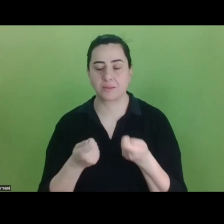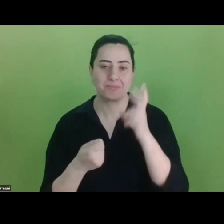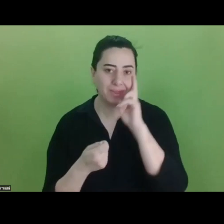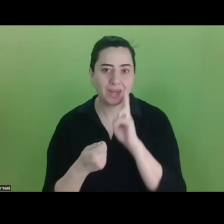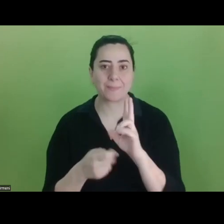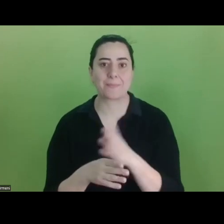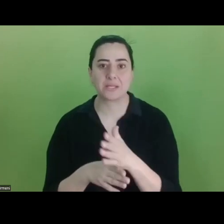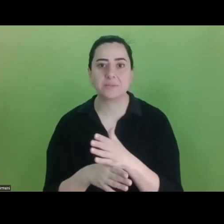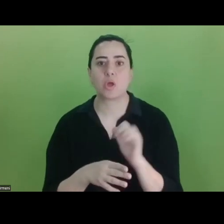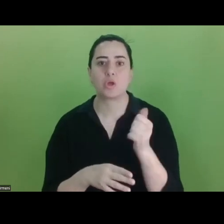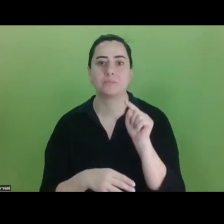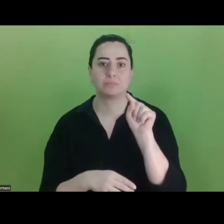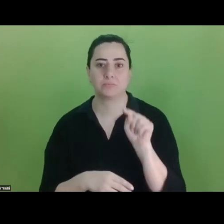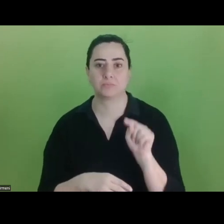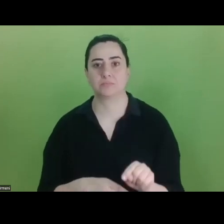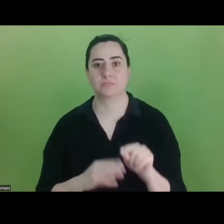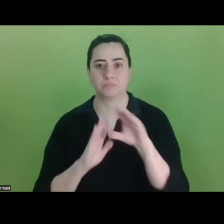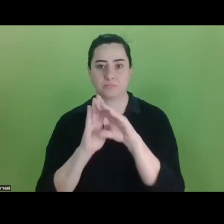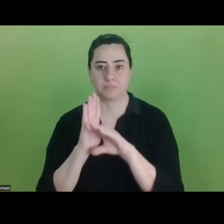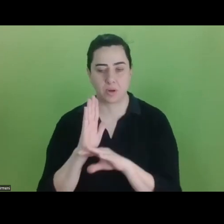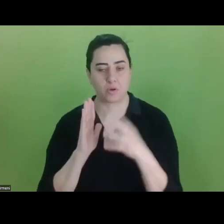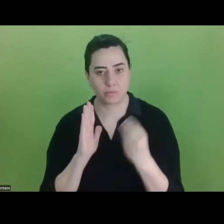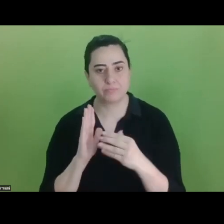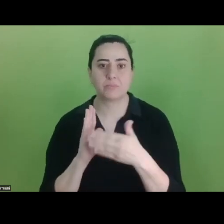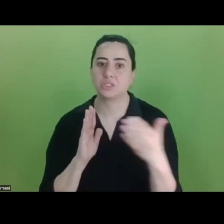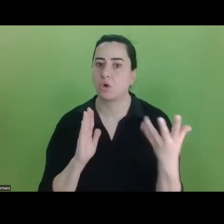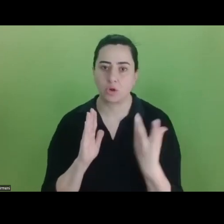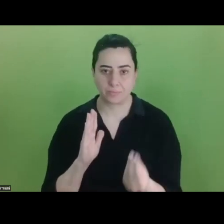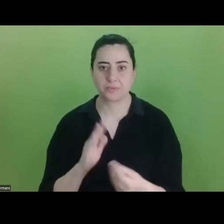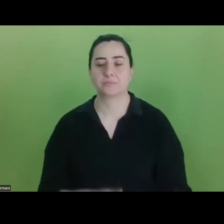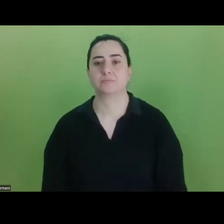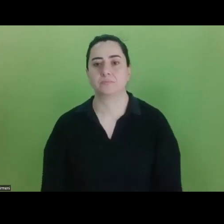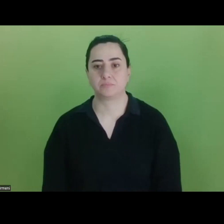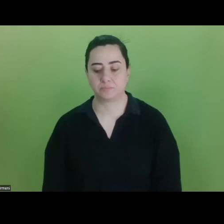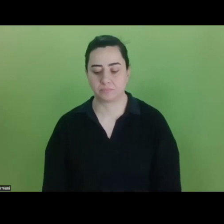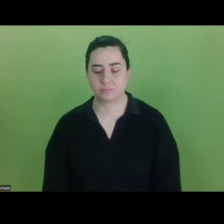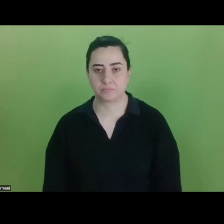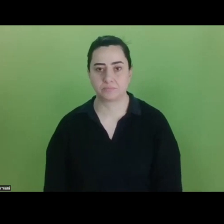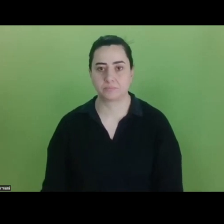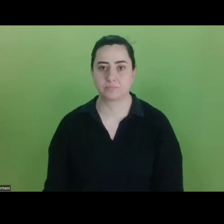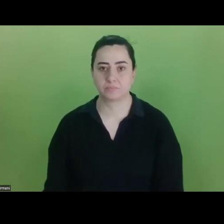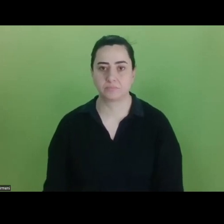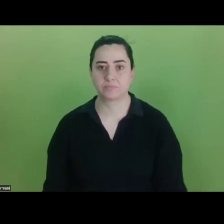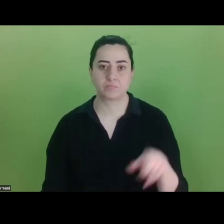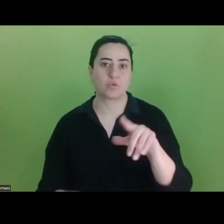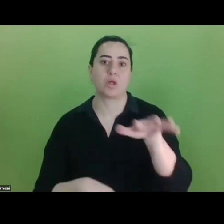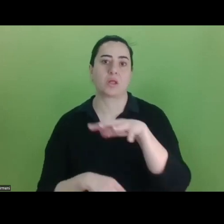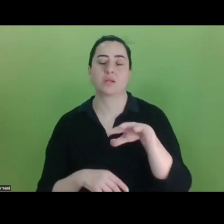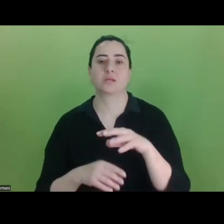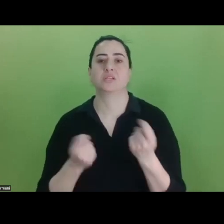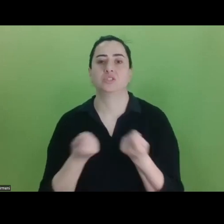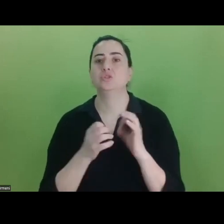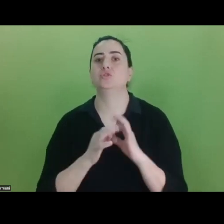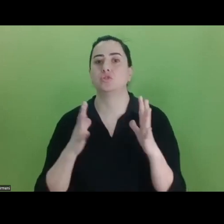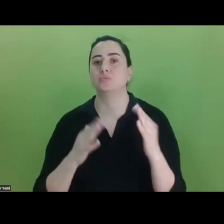gibi öncelikli alanlarda ki başka alanlarda olabilir. Özellikle toparlanma sürecinde gözlemlediğiniz. Bu alanlarda iş, çözüm üretme,